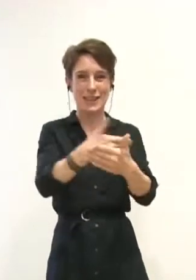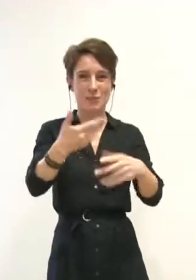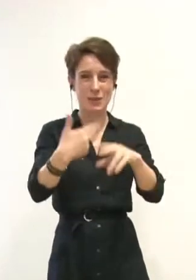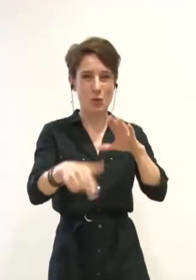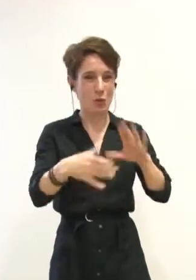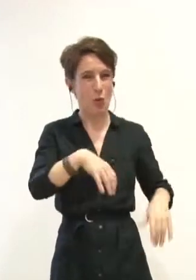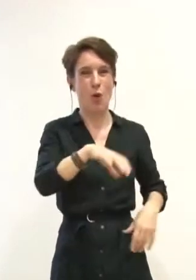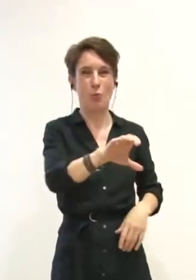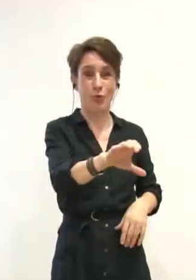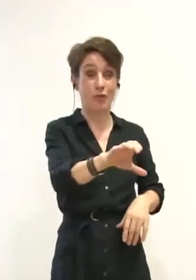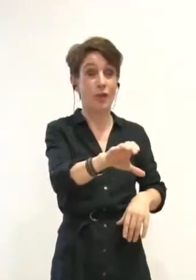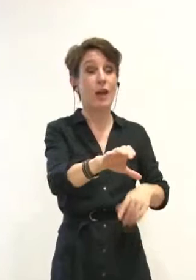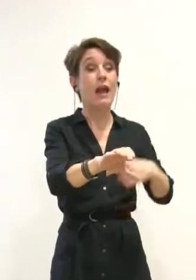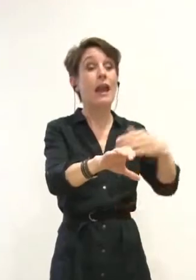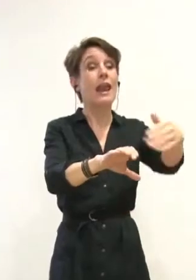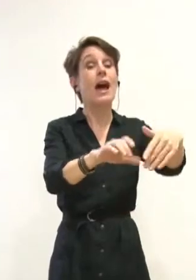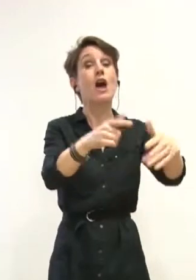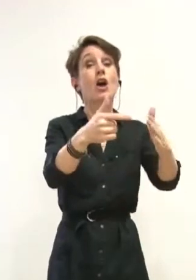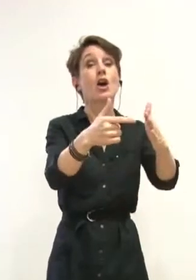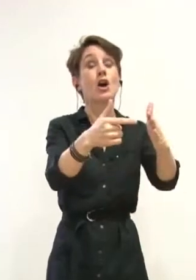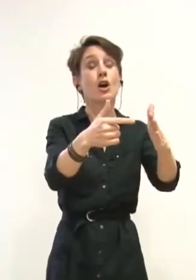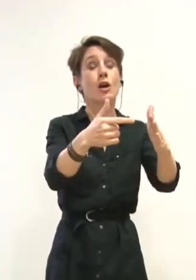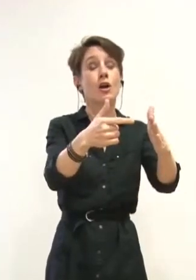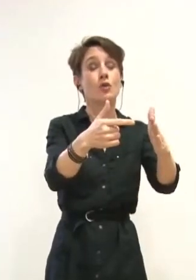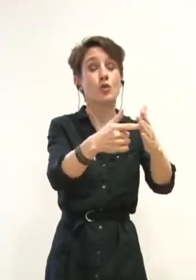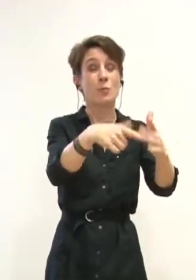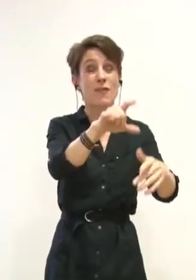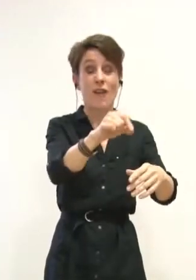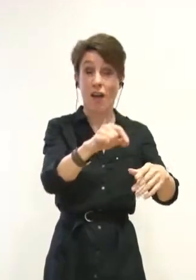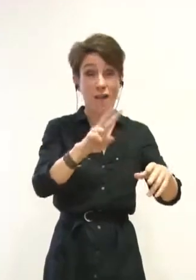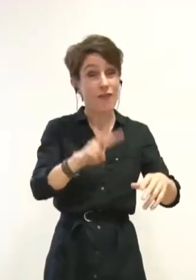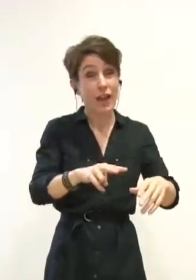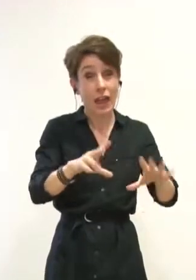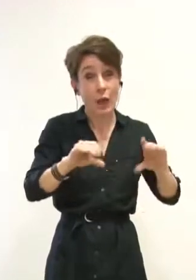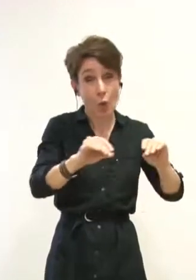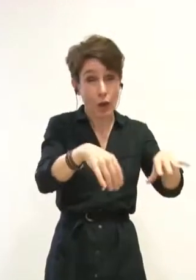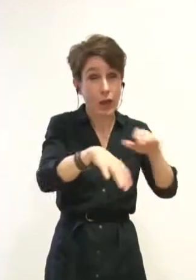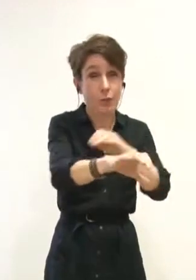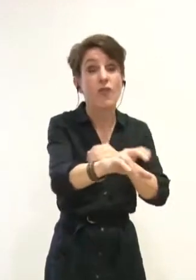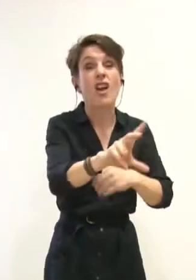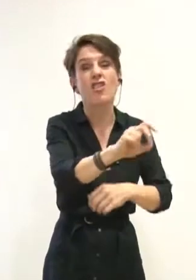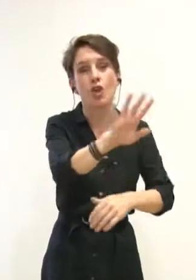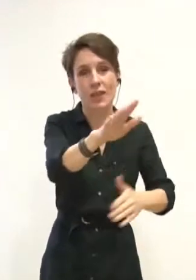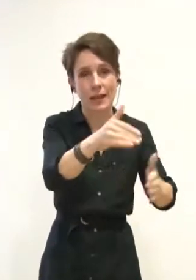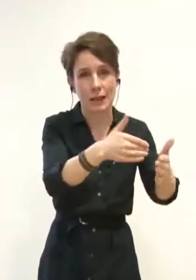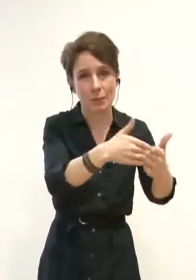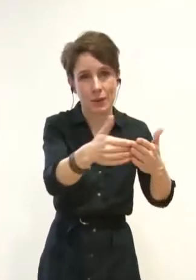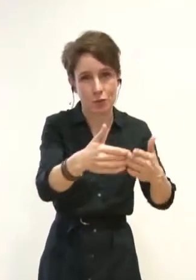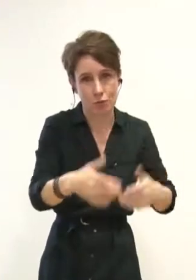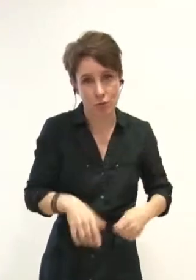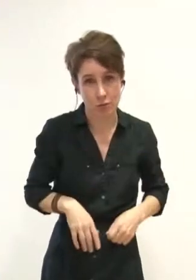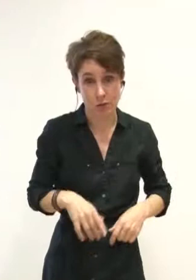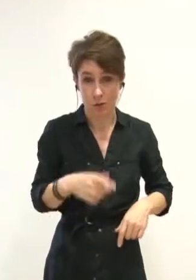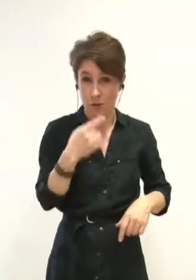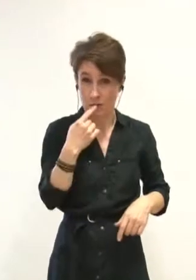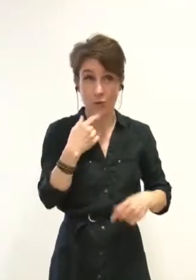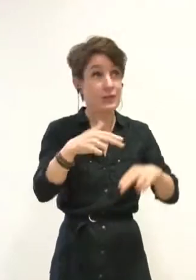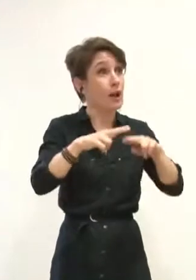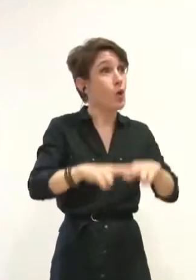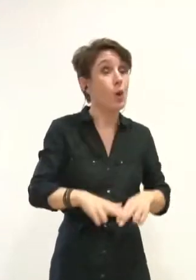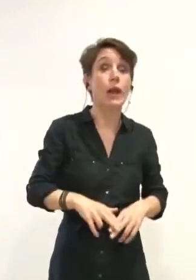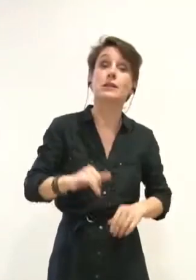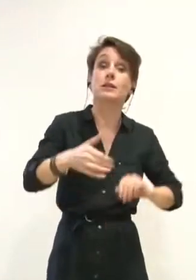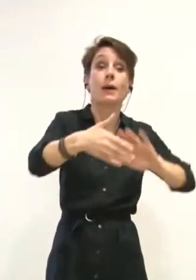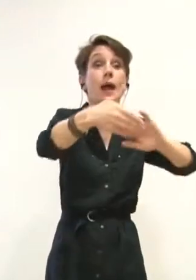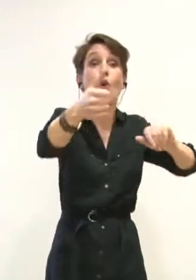sur la totalité, vous en aurez engagé 34 000. Sur ce mandat, laissons à vos successeurs le soin de régler les dépenses restantes pour